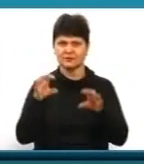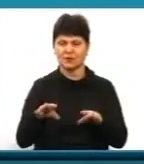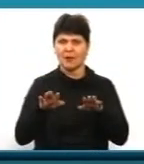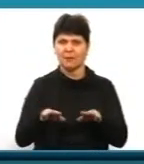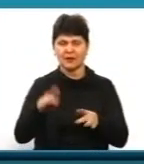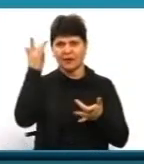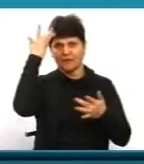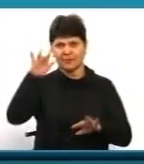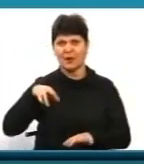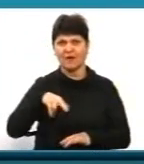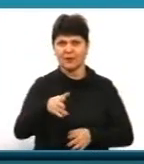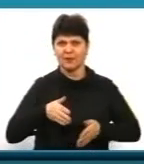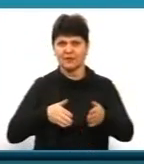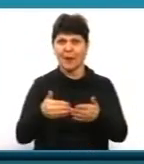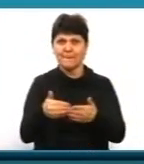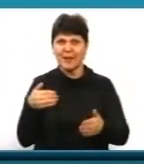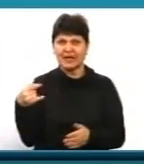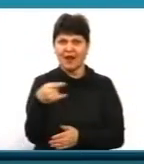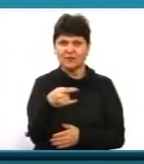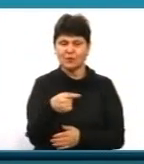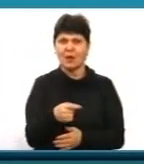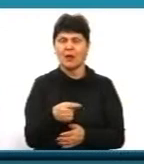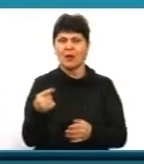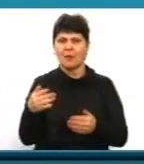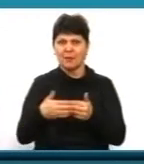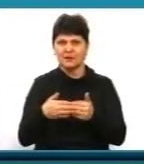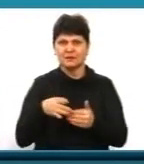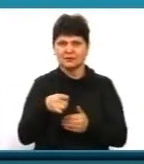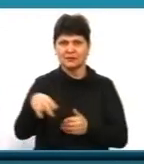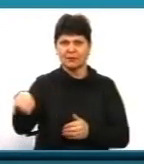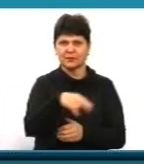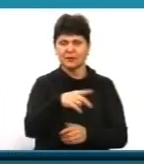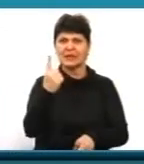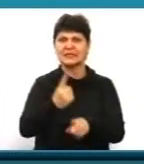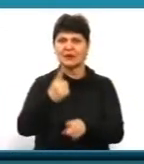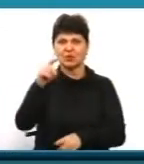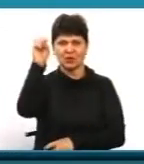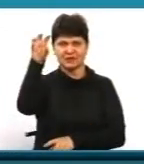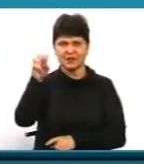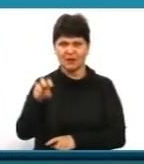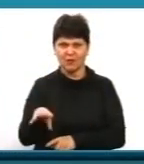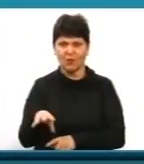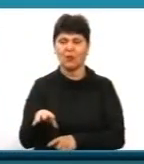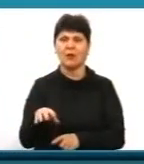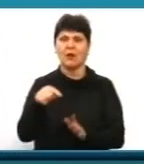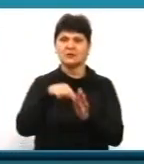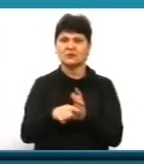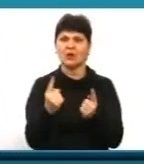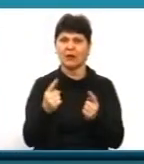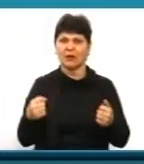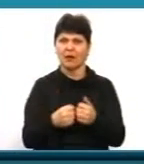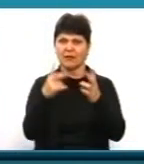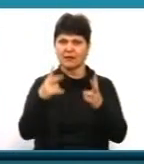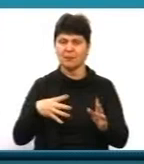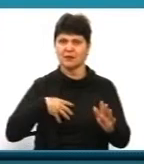вихід на дорогу перед автомобілем, що близько рухається, перехід дороги на заборонений сигнал світлофора. Значна кількість ДТП, в яких